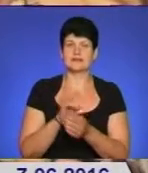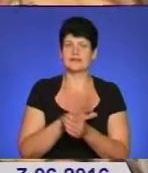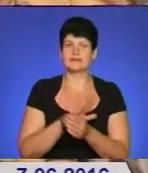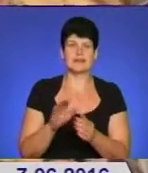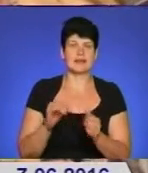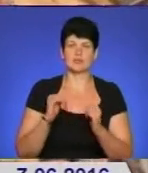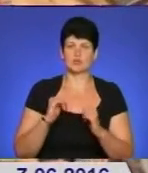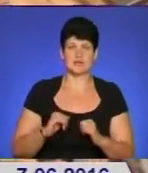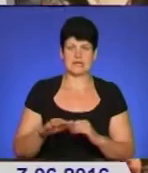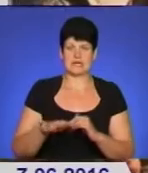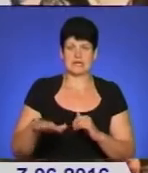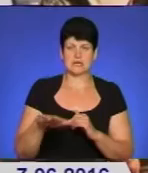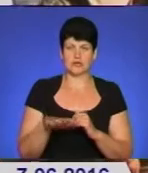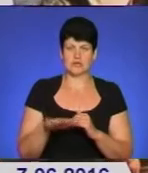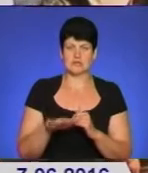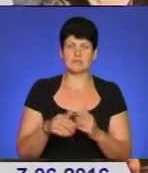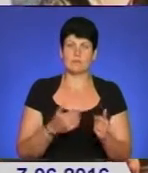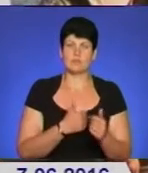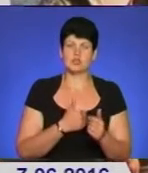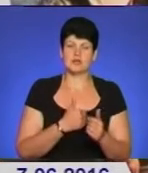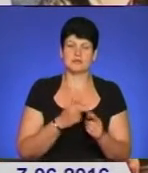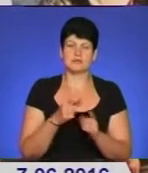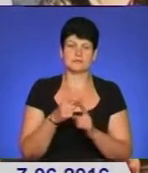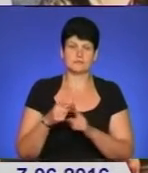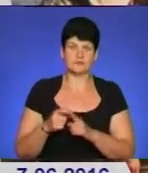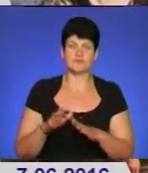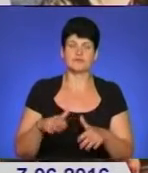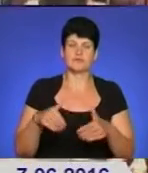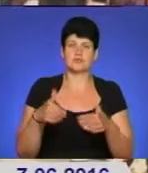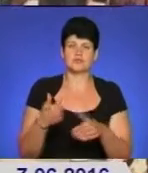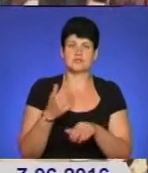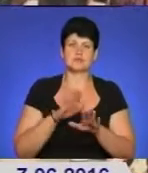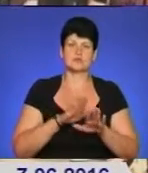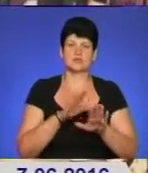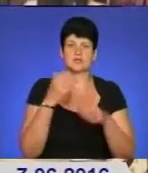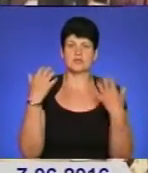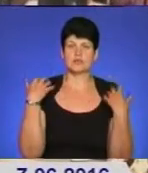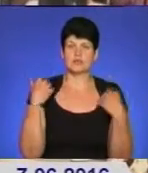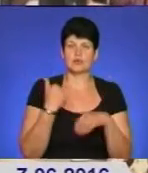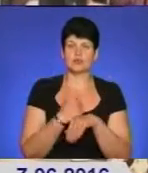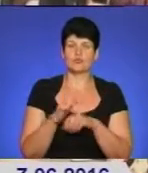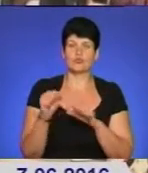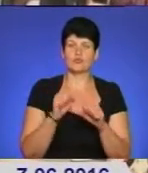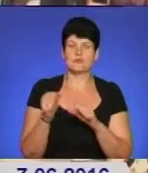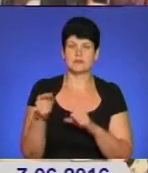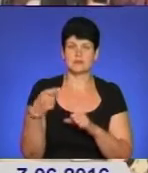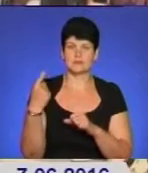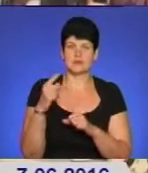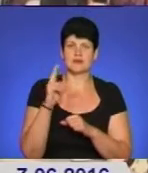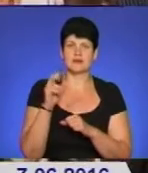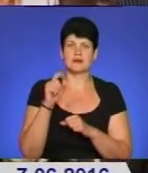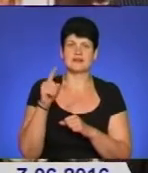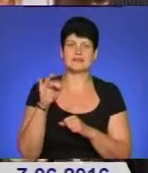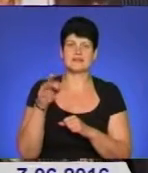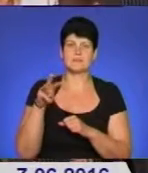території. З напутніми словами та побажаннями звернувся до вояків заступник начальника головного управління національної поліції в Тернопільській області Казимир